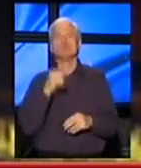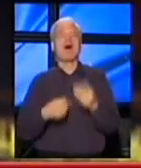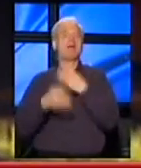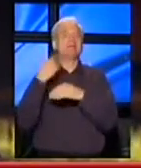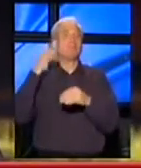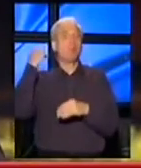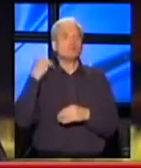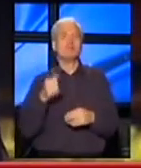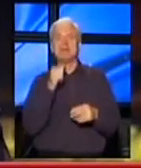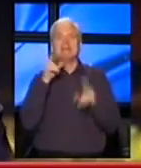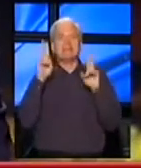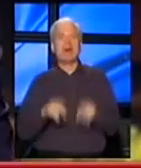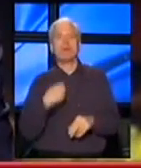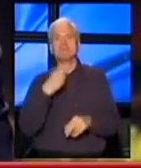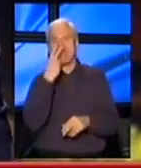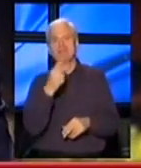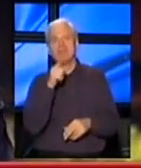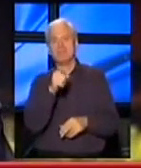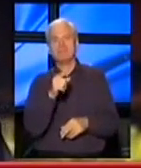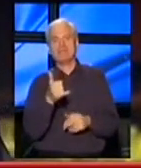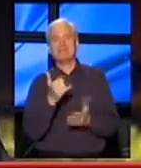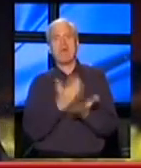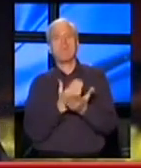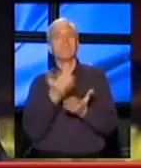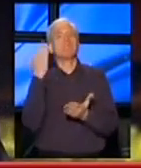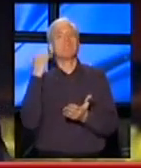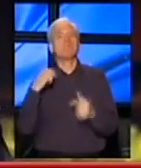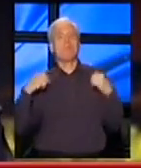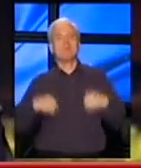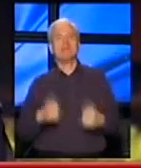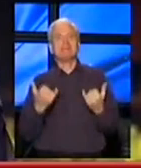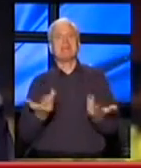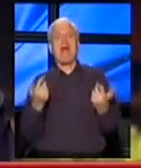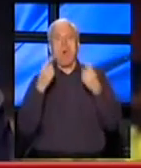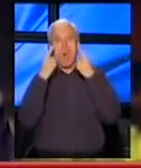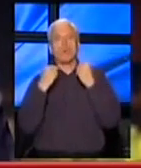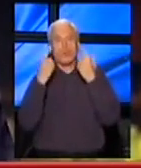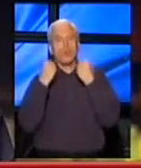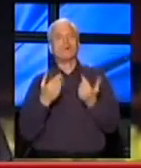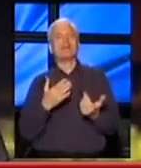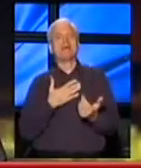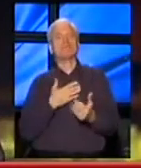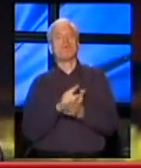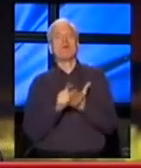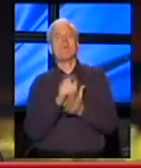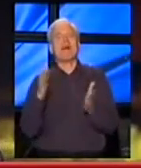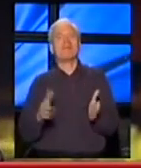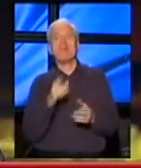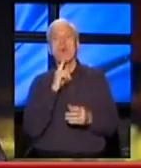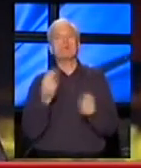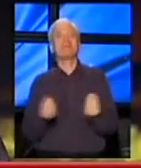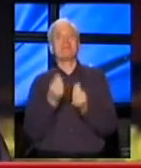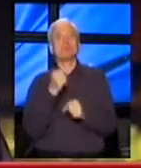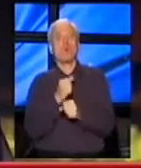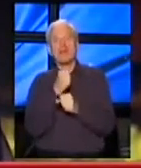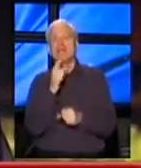prošlosti. I zaista vidim da ste bivši predsnik i sad neku tugovanku za svojim mandatima u kojima ste nešto uradili